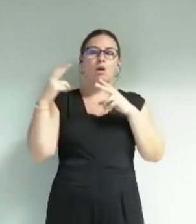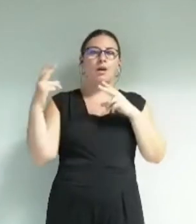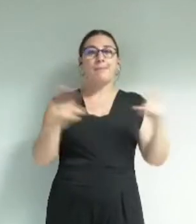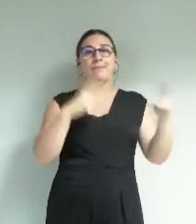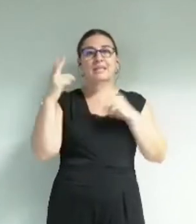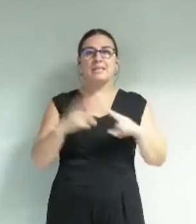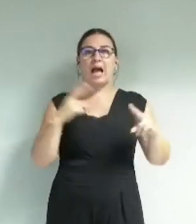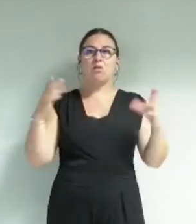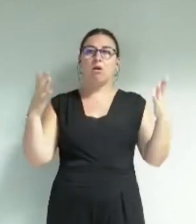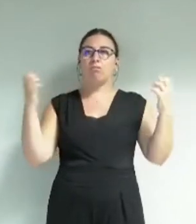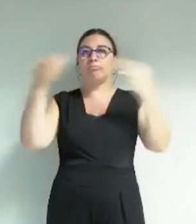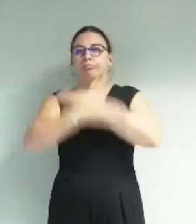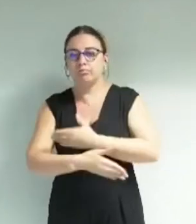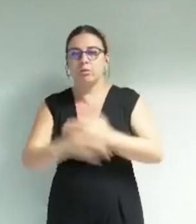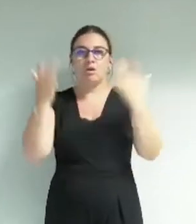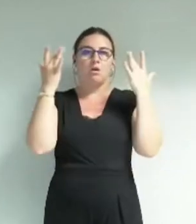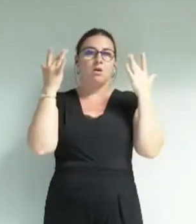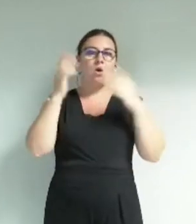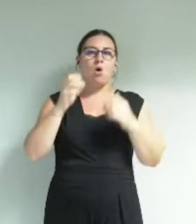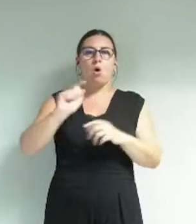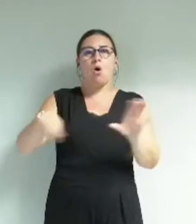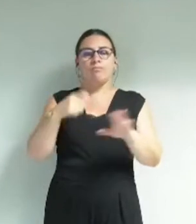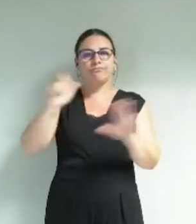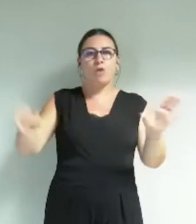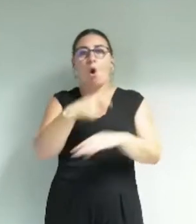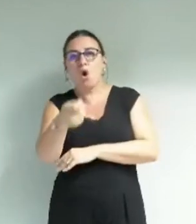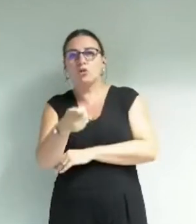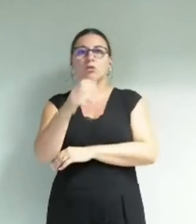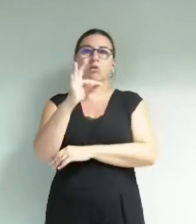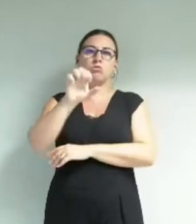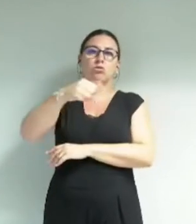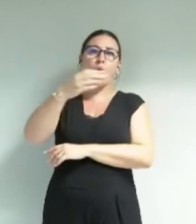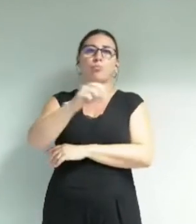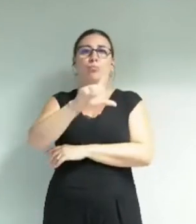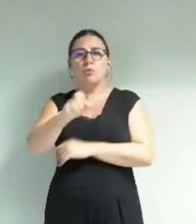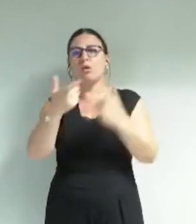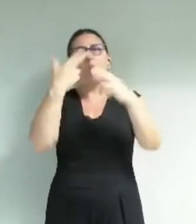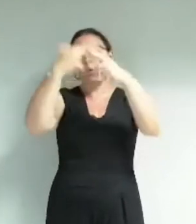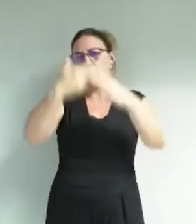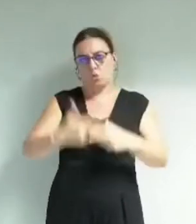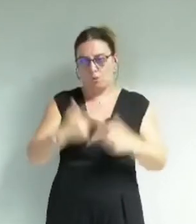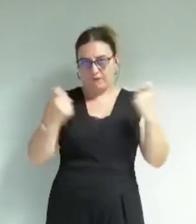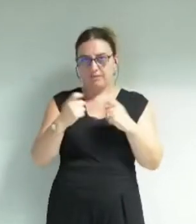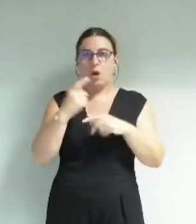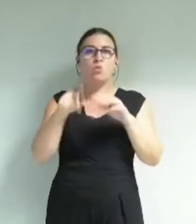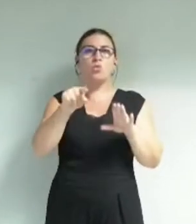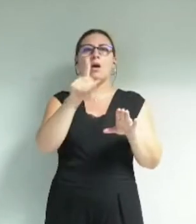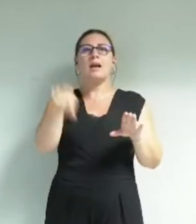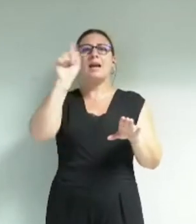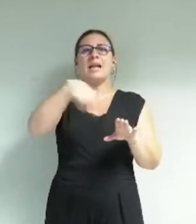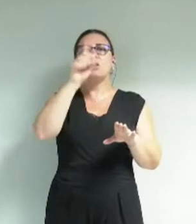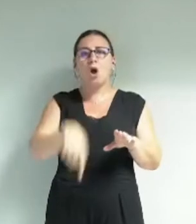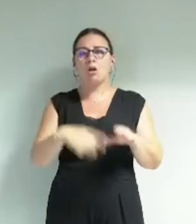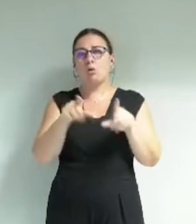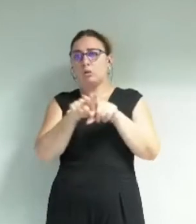Rott & Culture, Roctambule. Huit groupes ont été expulsés sans délai de la clé de sol. Vous avez mis